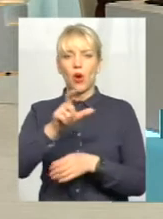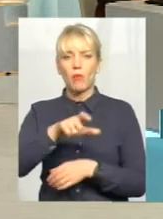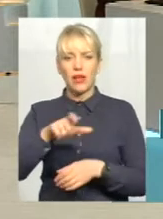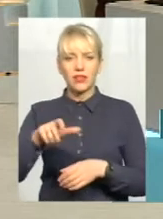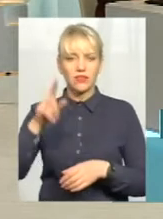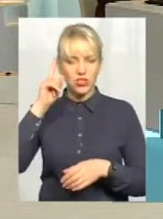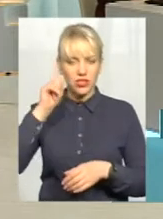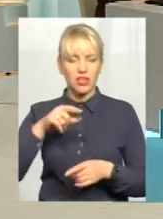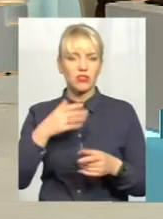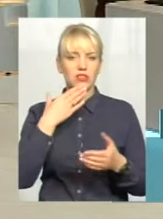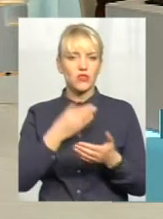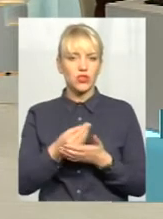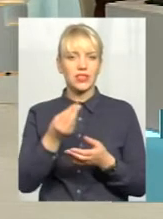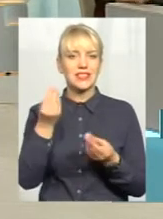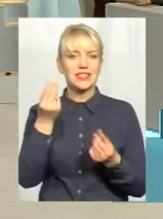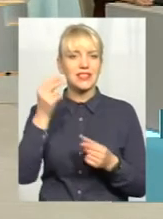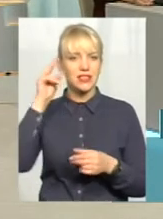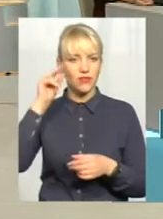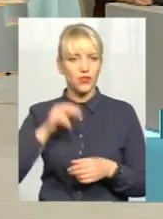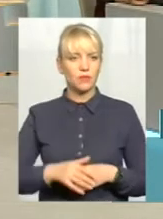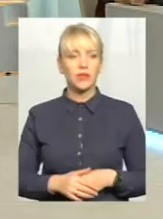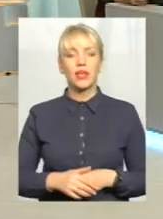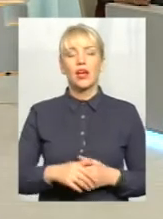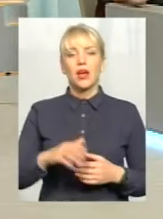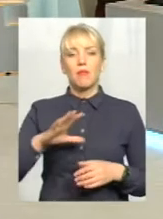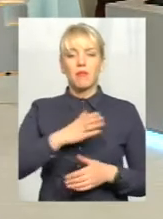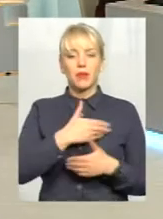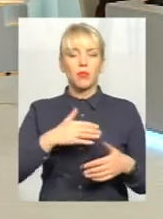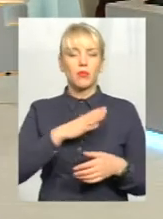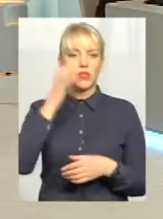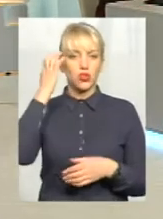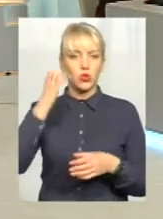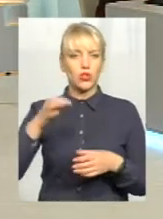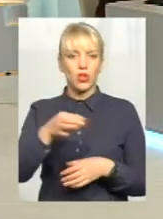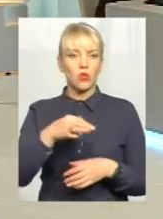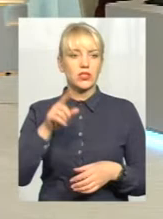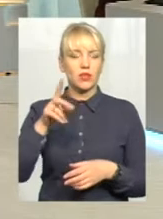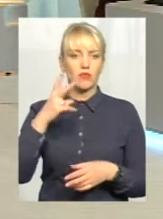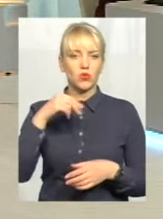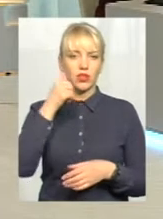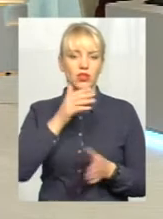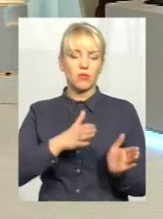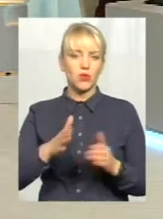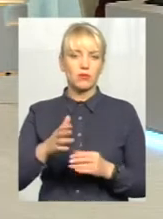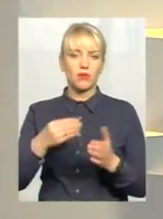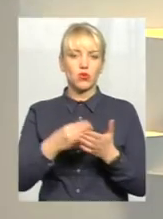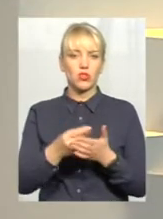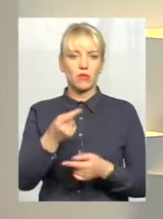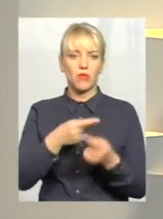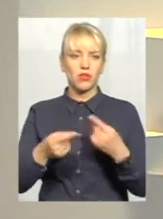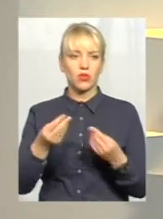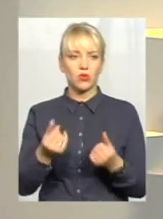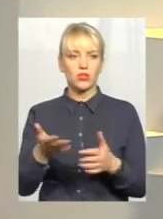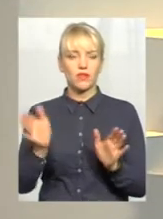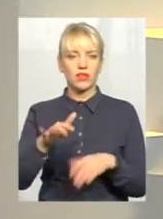свої цифри на 2018 рік. Ми ще побували у Чорному острові, там уже другий рік поспіль в бюджет повертають кошти, і давайте